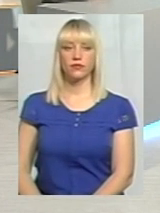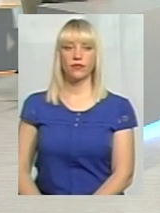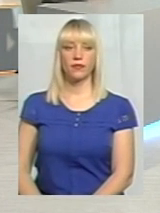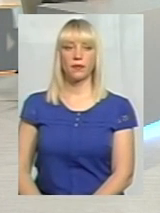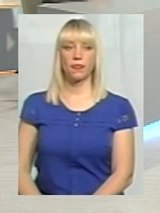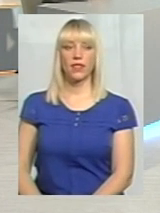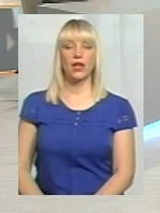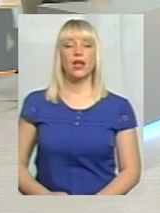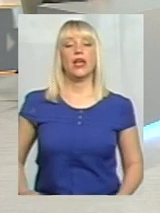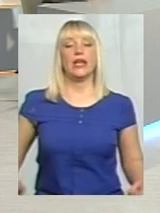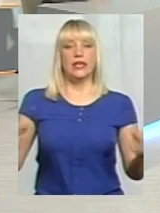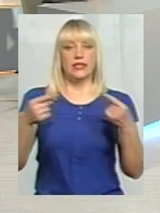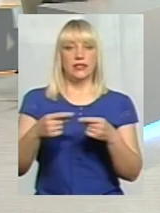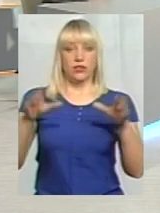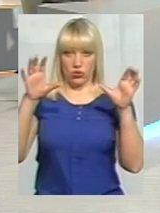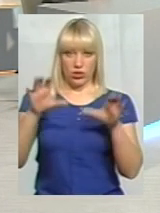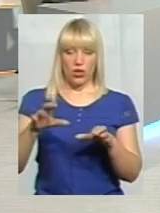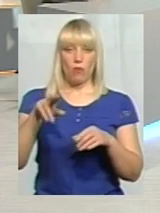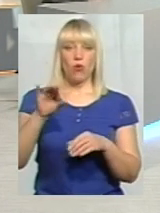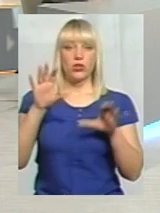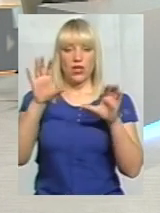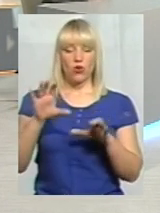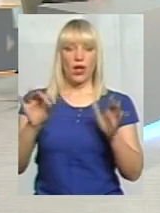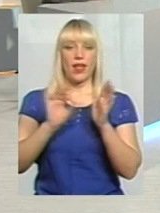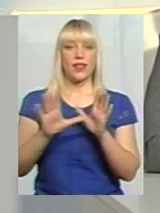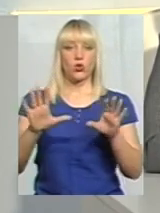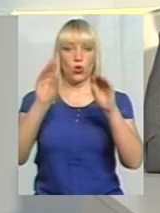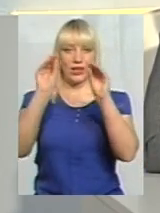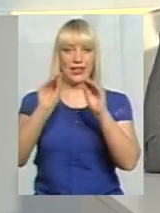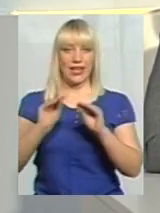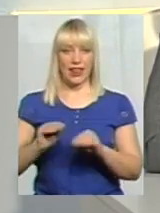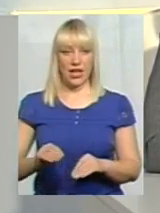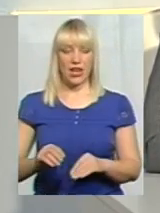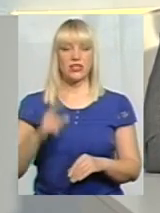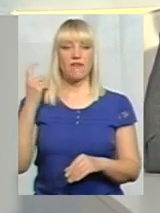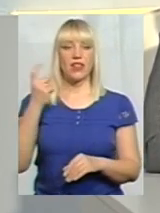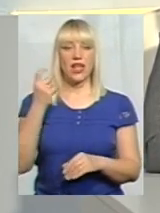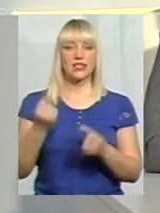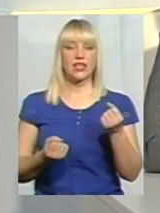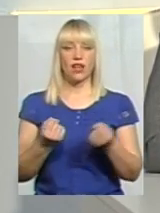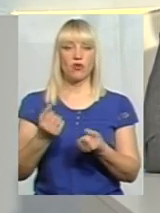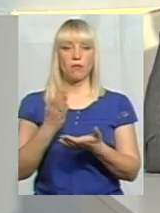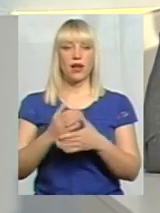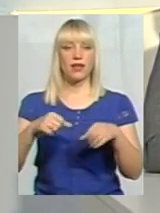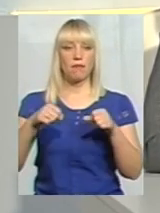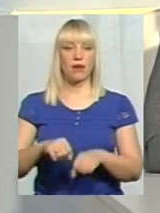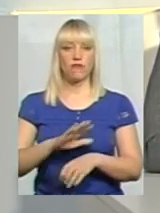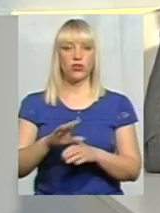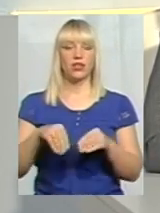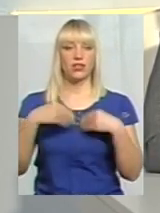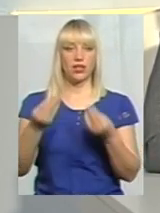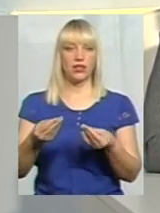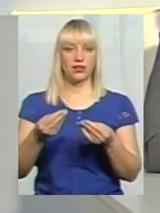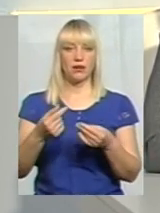Згідно чинного законодавства і саме по заповнювання електронних декларацій, власник авто має право не надати мені